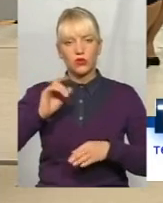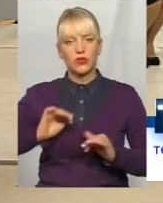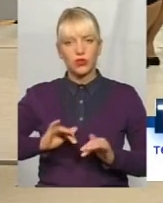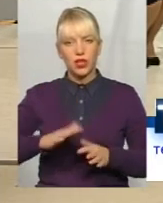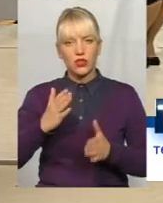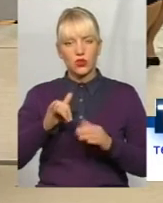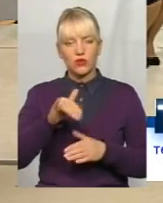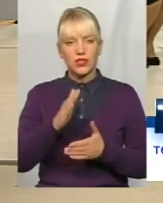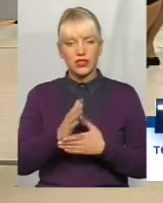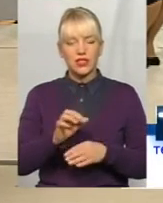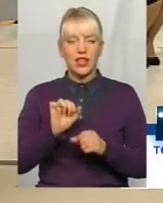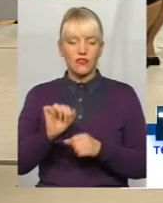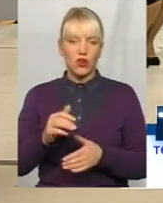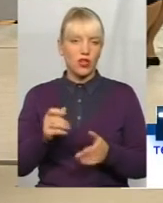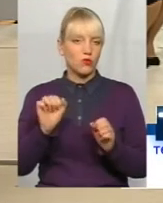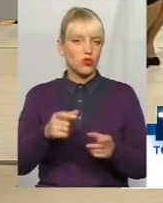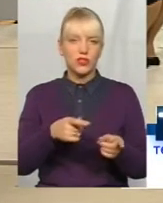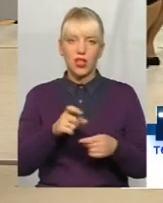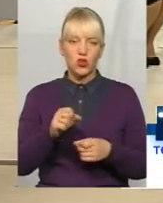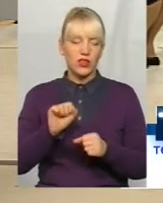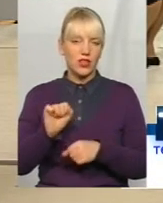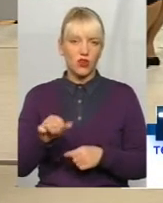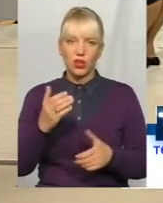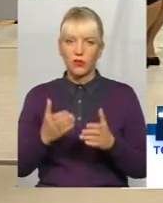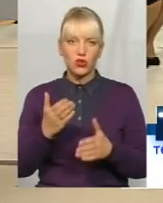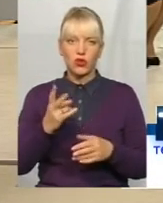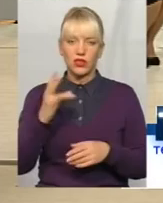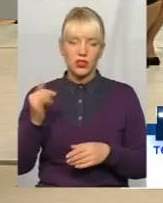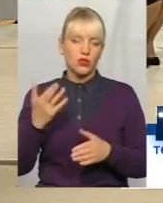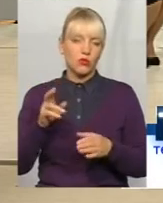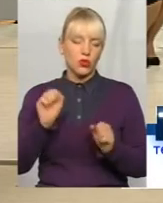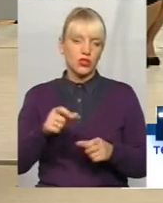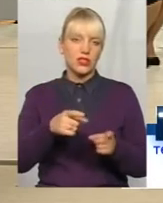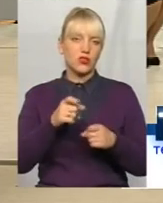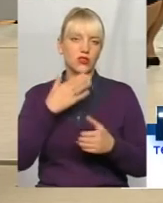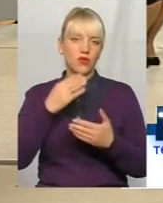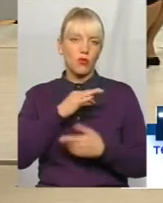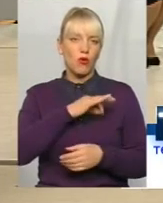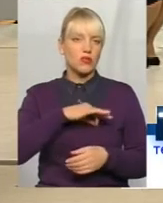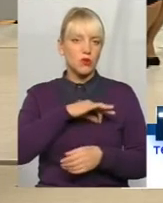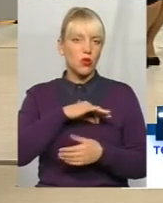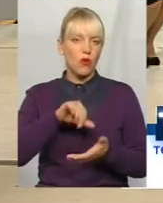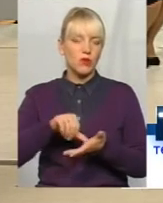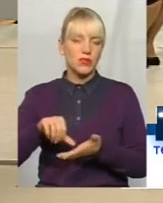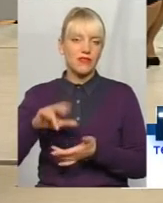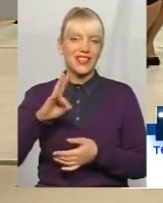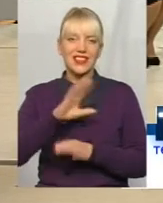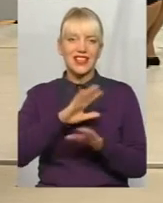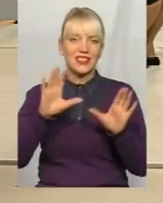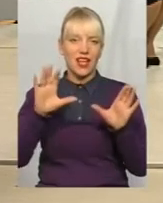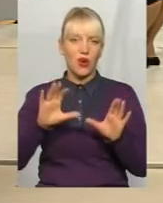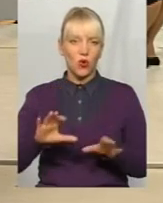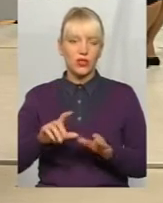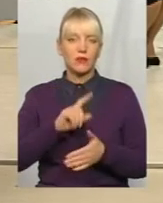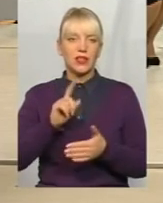якщо у вас є адвокат, можете залучати адвоката. Якщо ні, залучайте своїх проспілкових представників. І все-таки незаконні